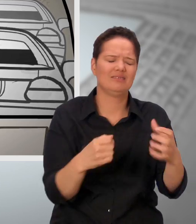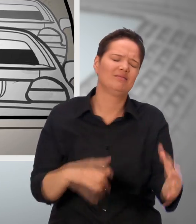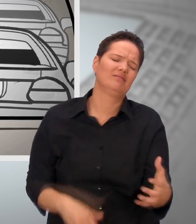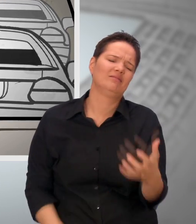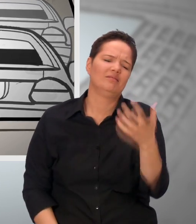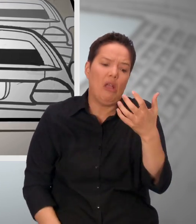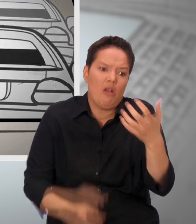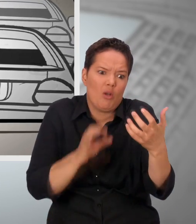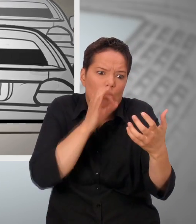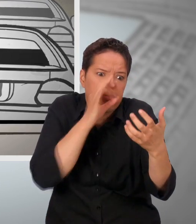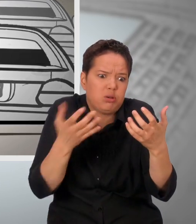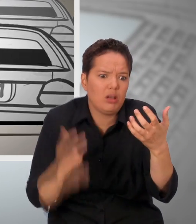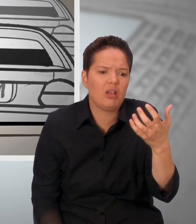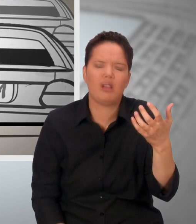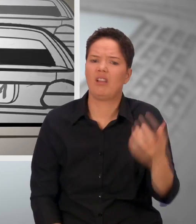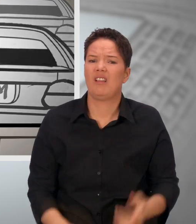Das schaffen wir nie.